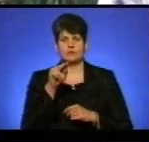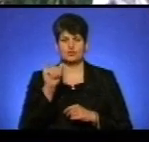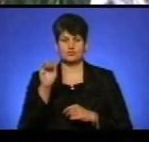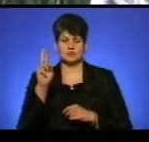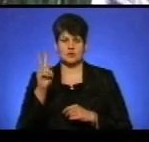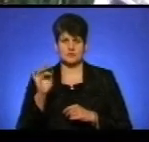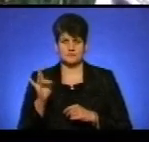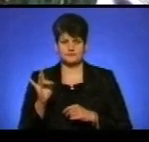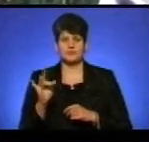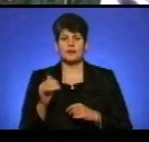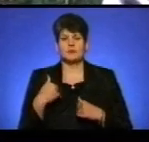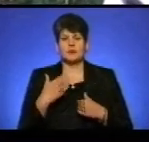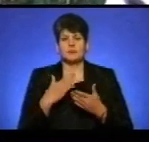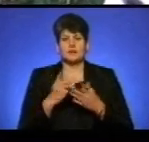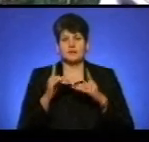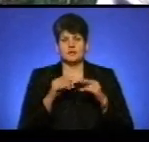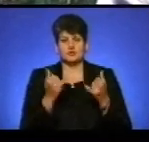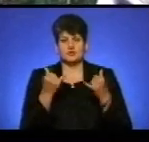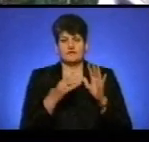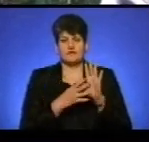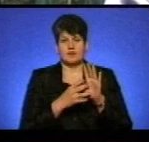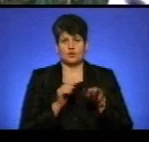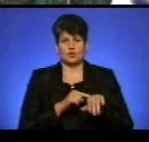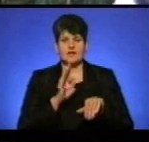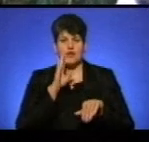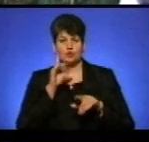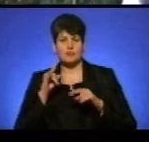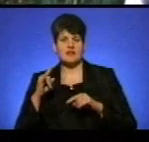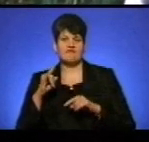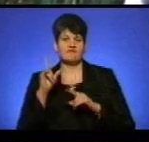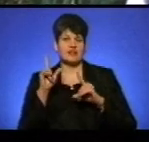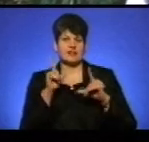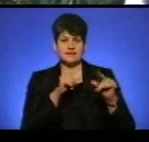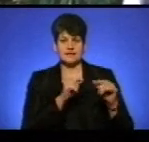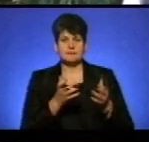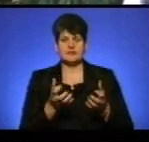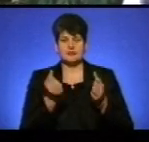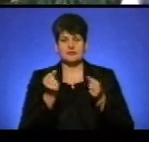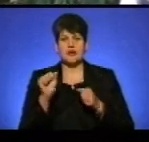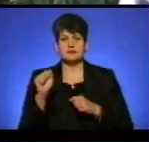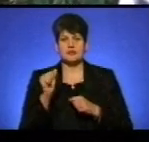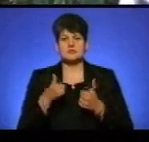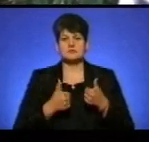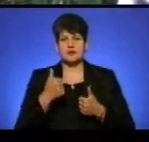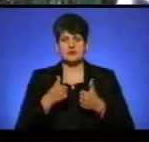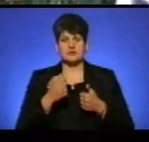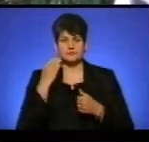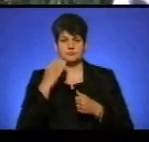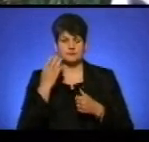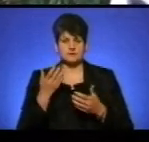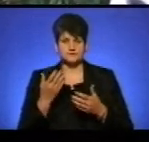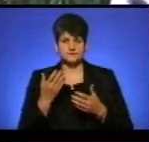Ми мали їхати. Сьогодні в 9-й ранку мали вилітати, підтримувати Андрія на змаганнях в Румнії.